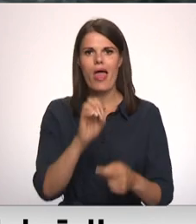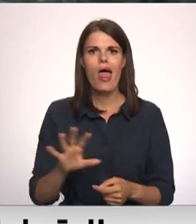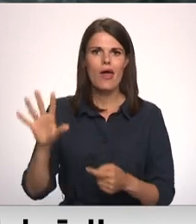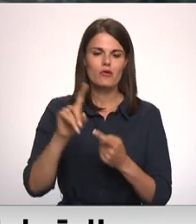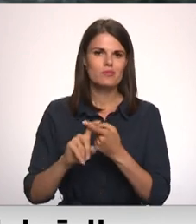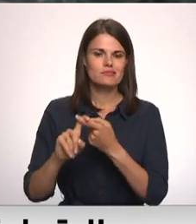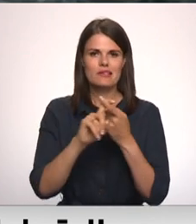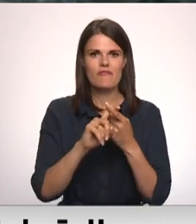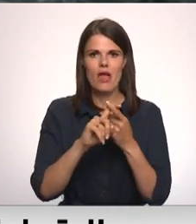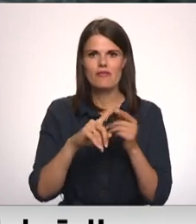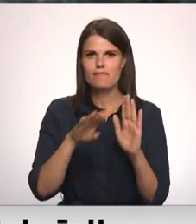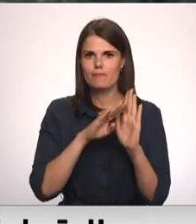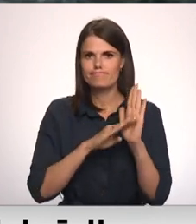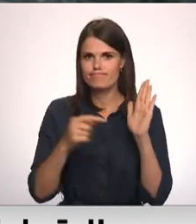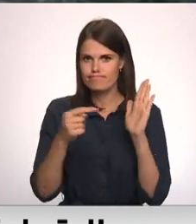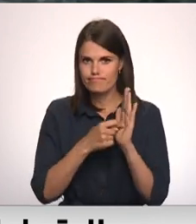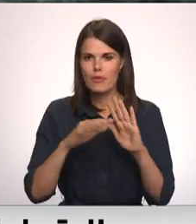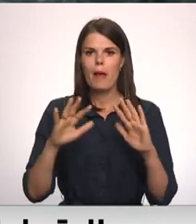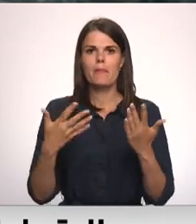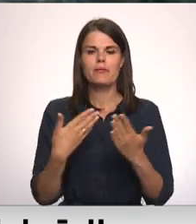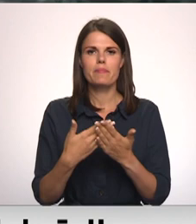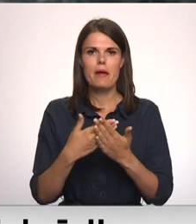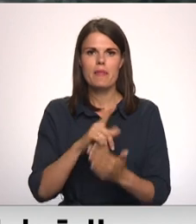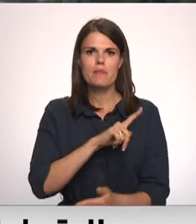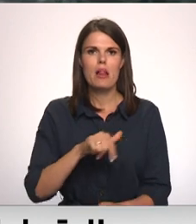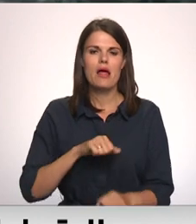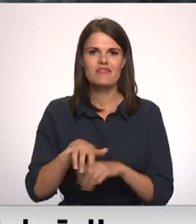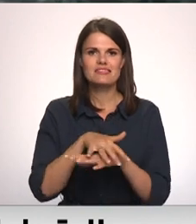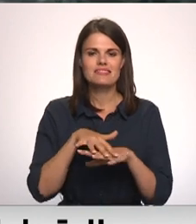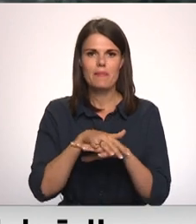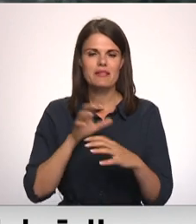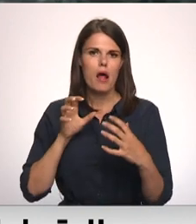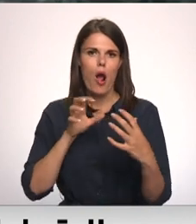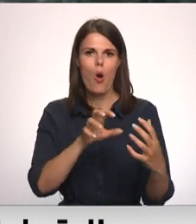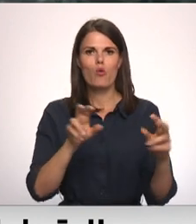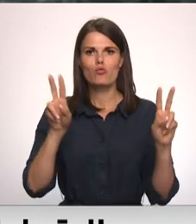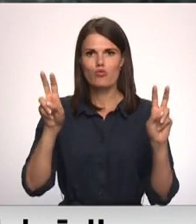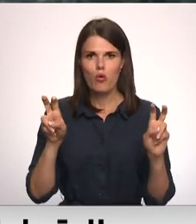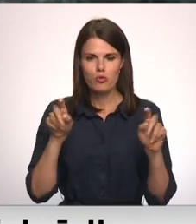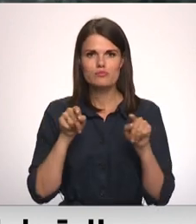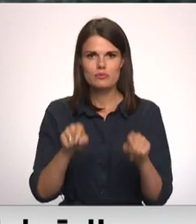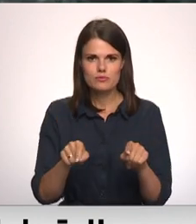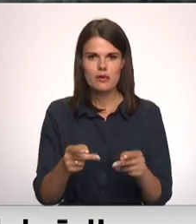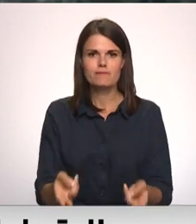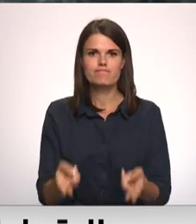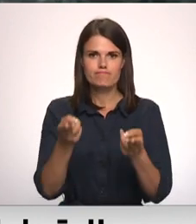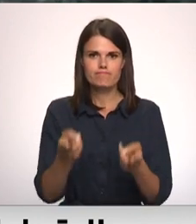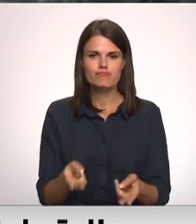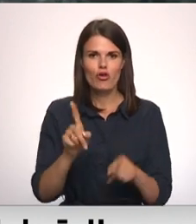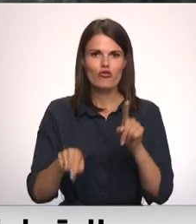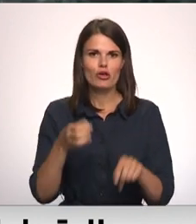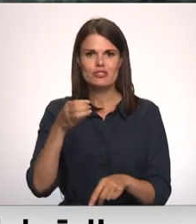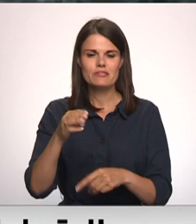kas esot arī pārbaudīts. Taču, piemēram, uzņēmuma Latvijas sabiedriskais autobus transporta līdzekļu platforma ir dažus